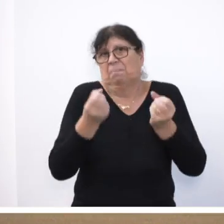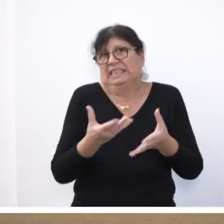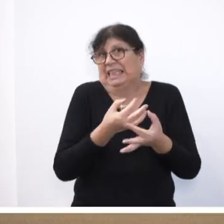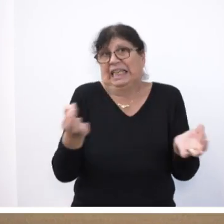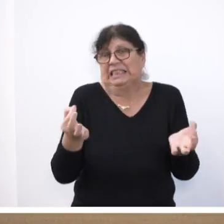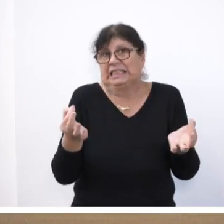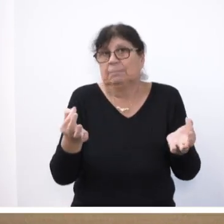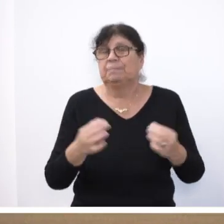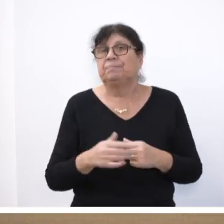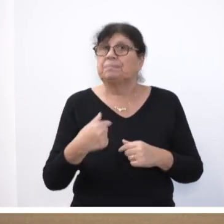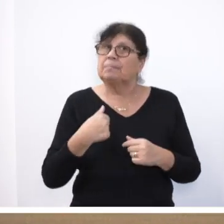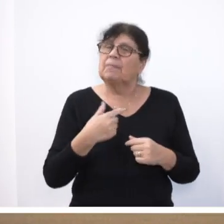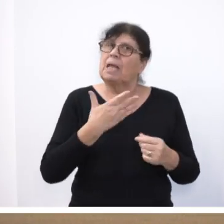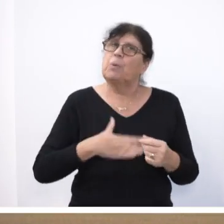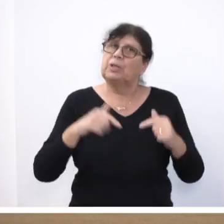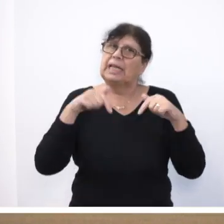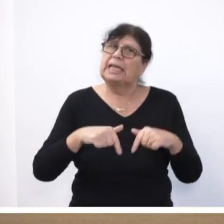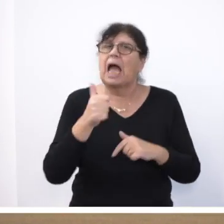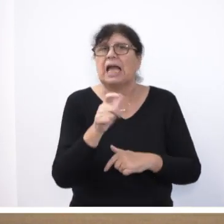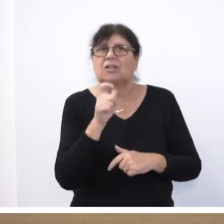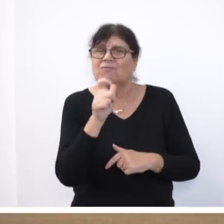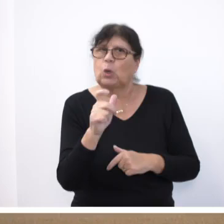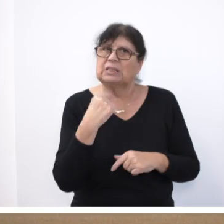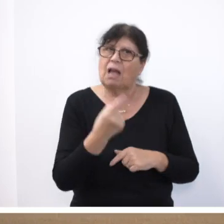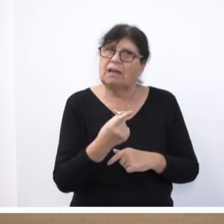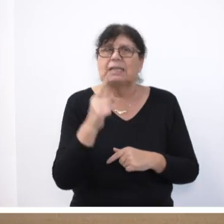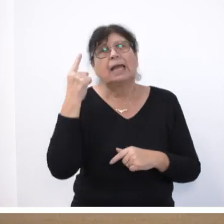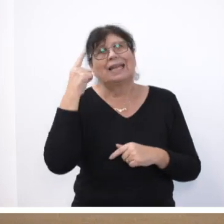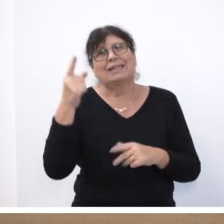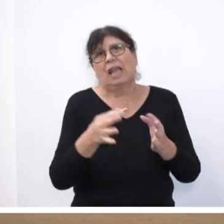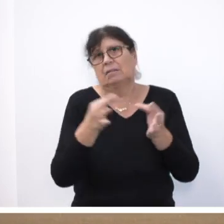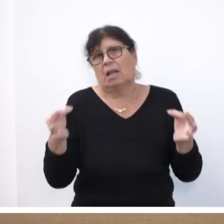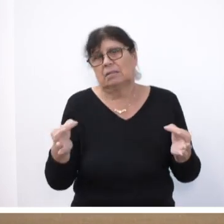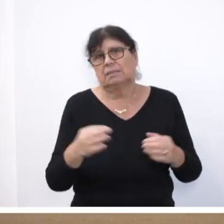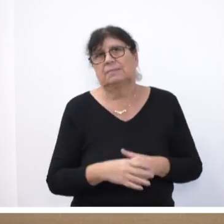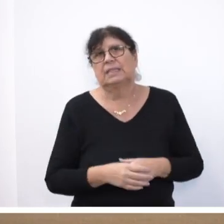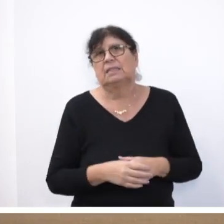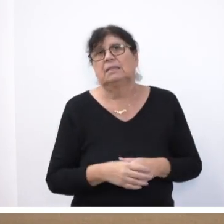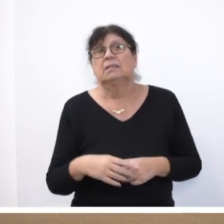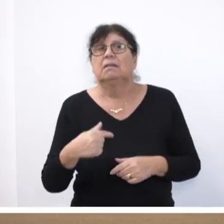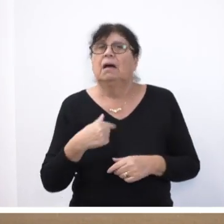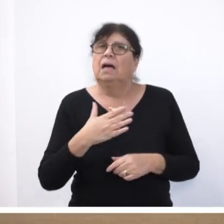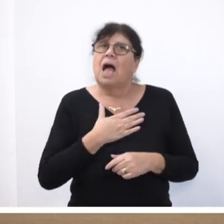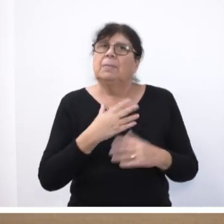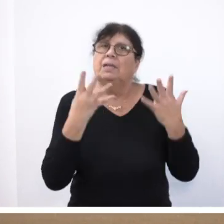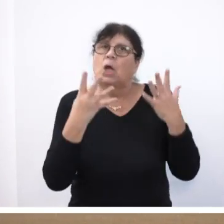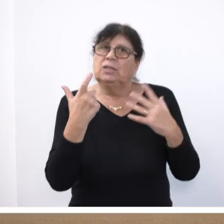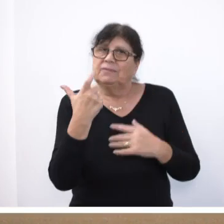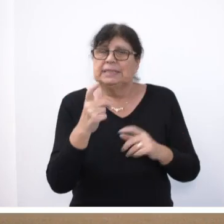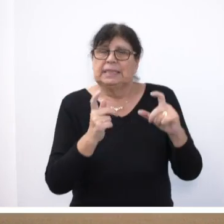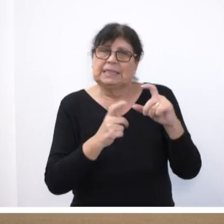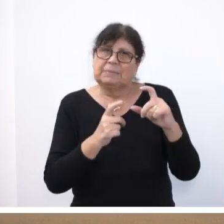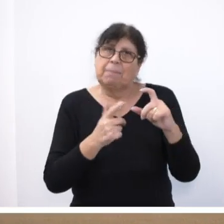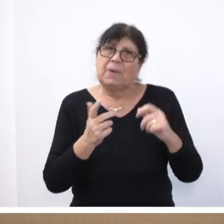Und ich möchte hier ein Wort noch sagen zu Gedenktagen. Ich habe den 29. September